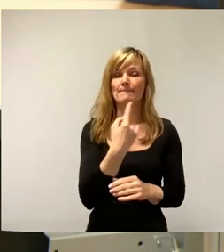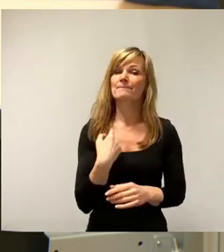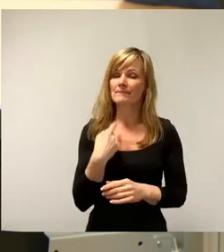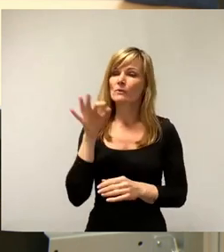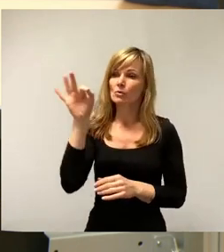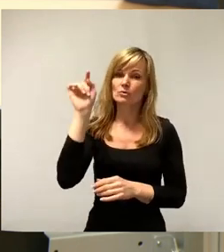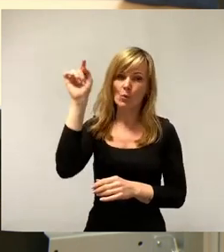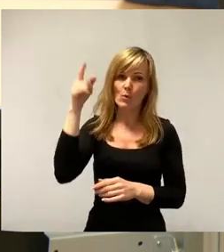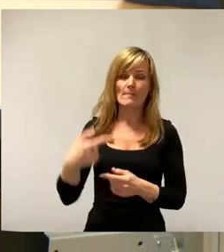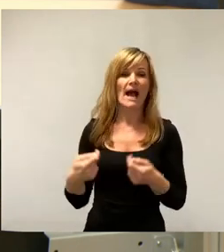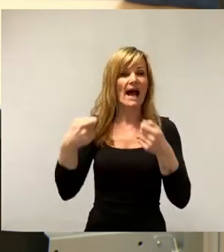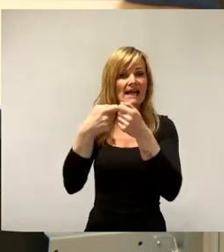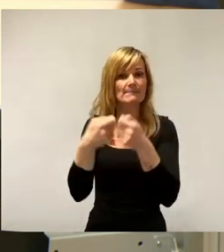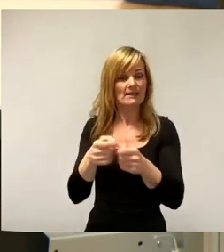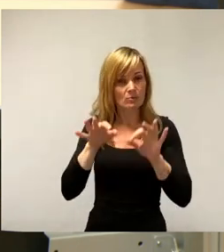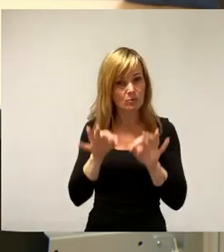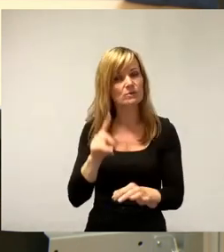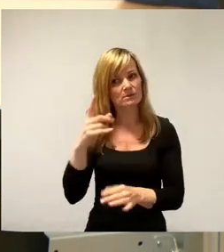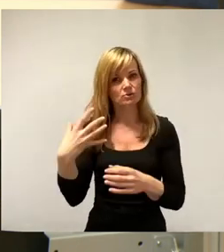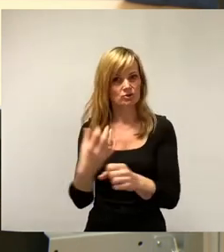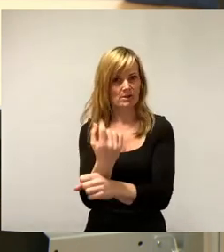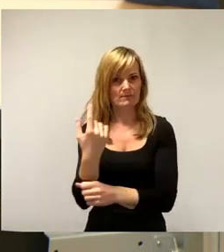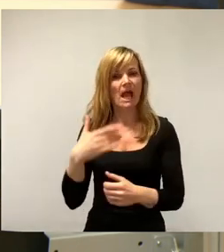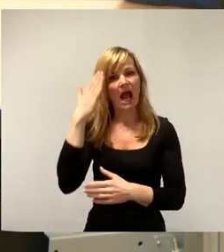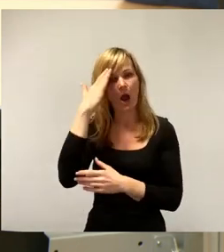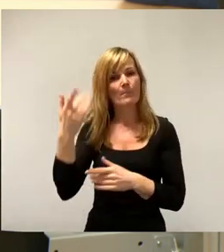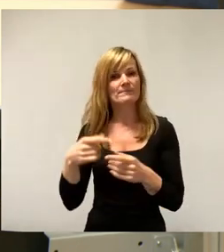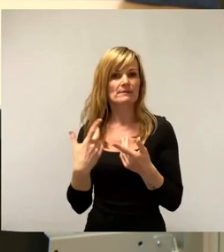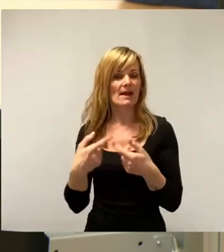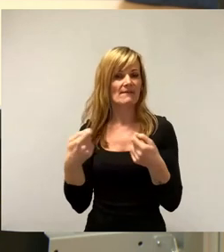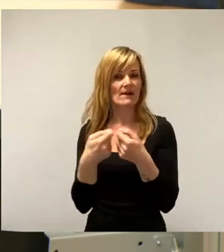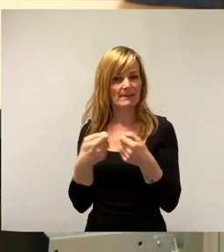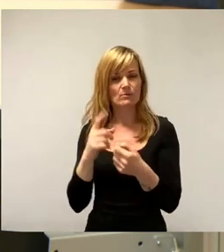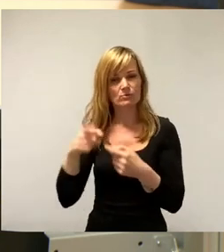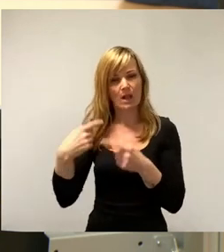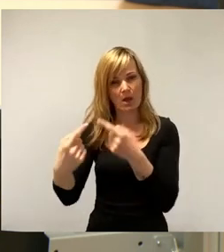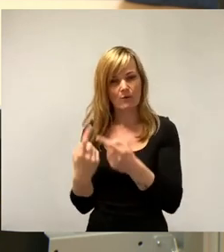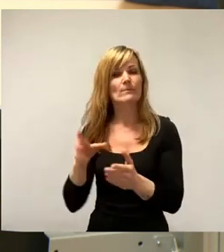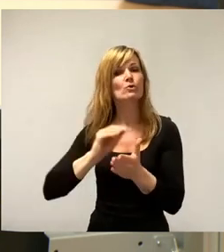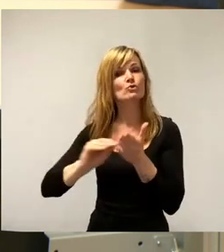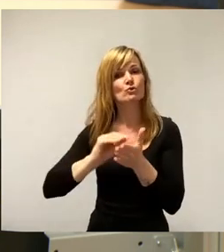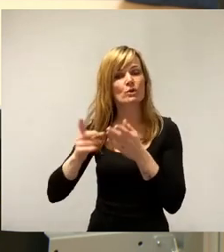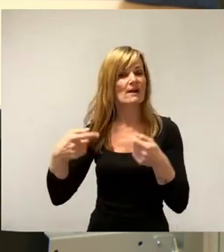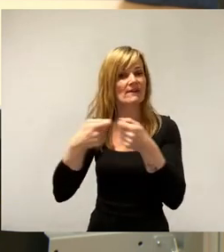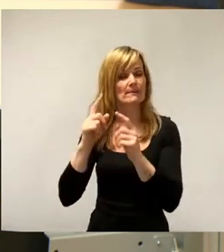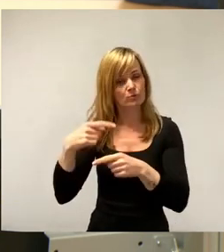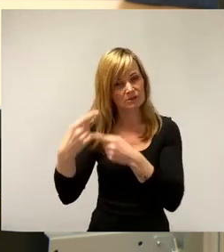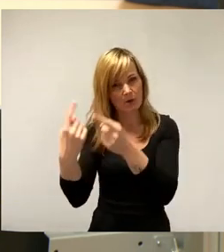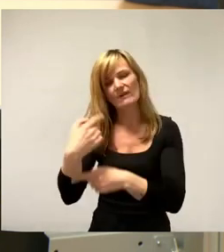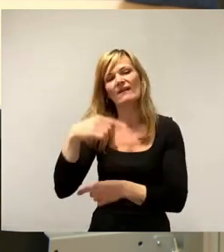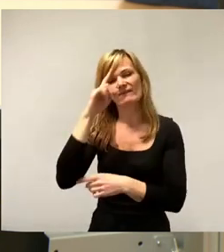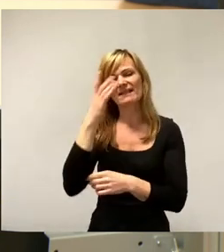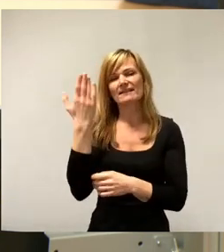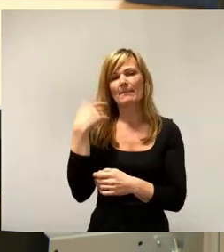Hauptlinien und die Schülerverkehre laufen. Denn wir wissen alle, wie es im Dresdner Westen ging. Also eins ist klar, die